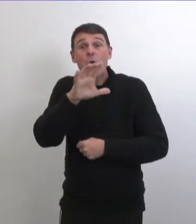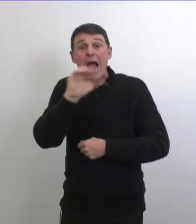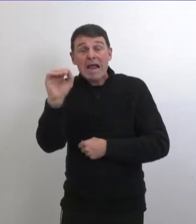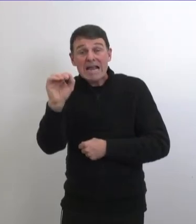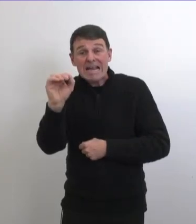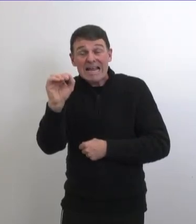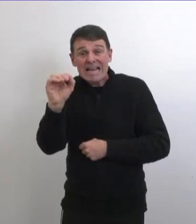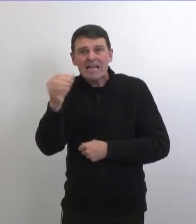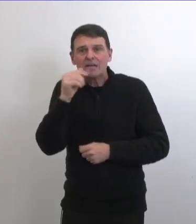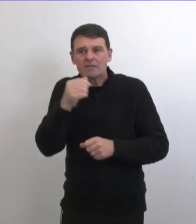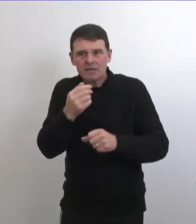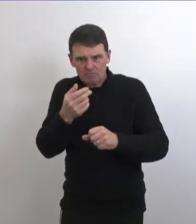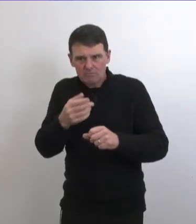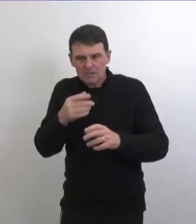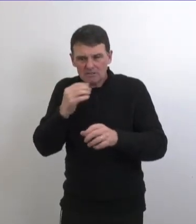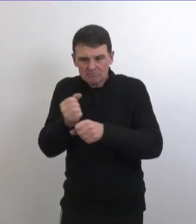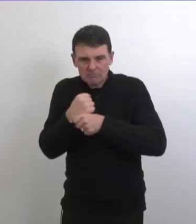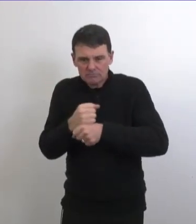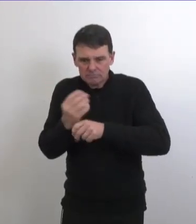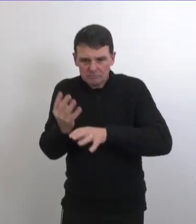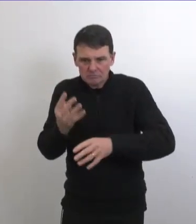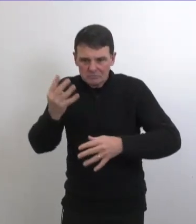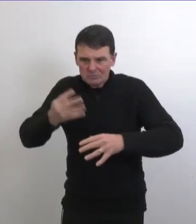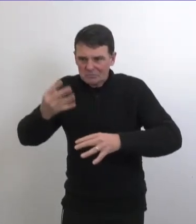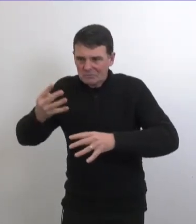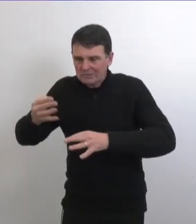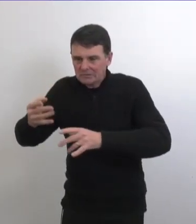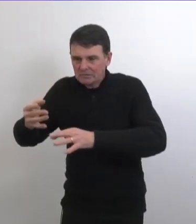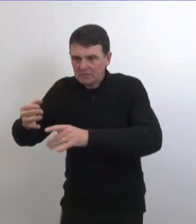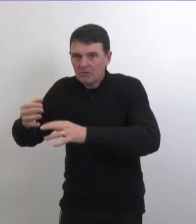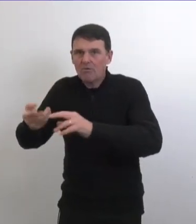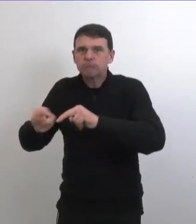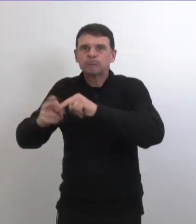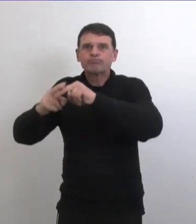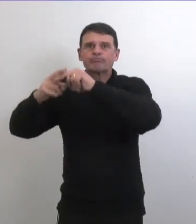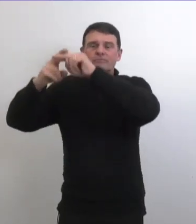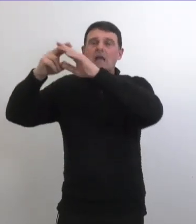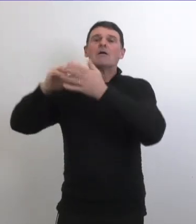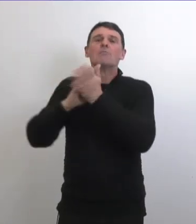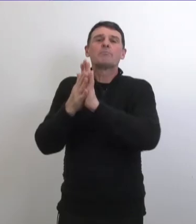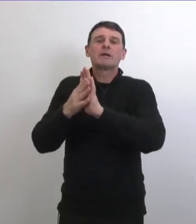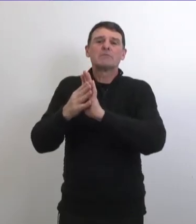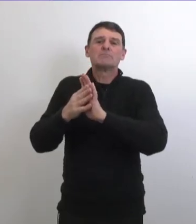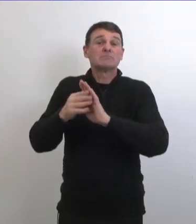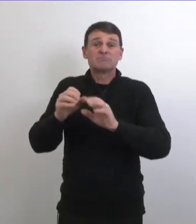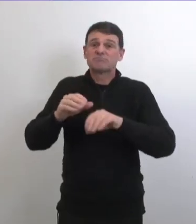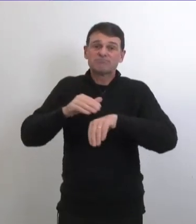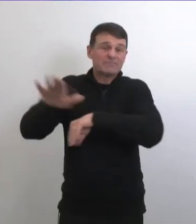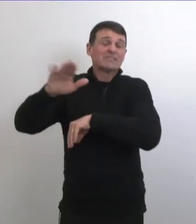progressive de la part de ces compagnies qui fournissent le vaccin il va falloir qu'ils l'envoient qui le distribue